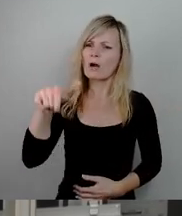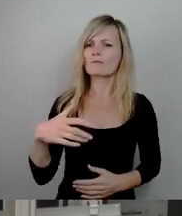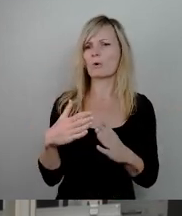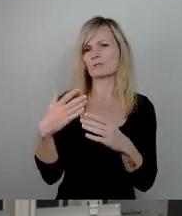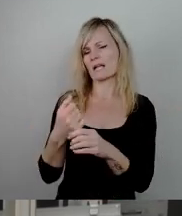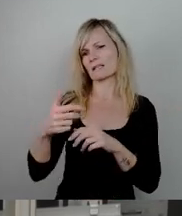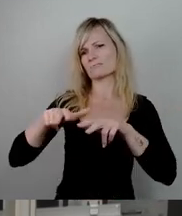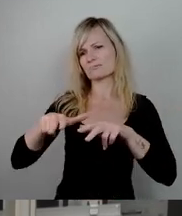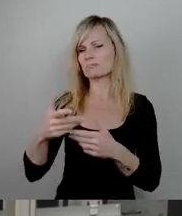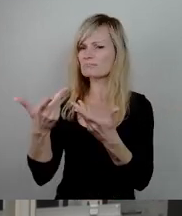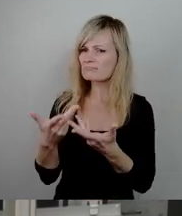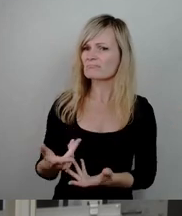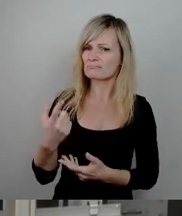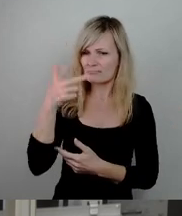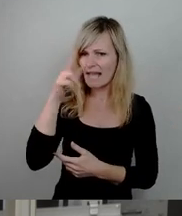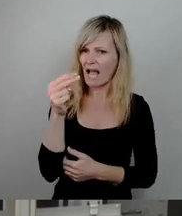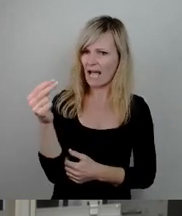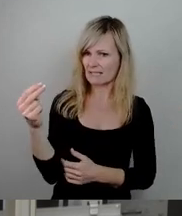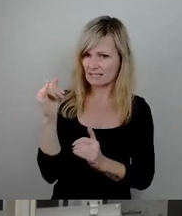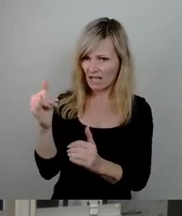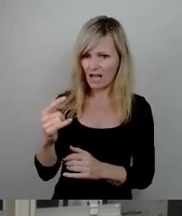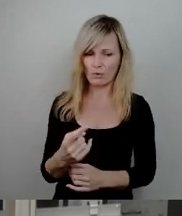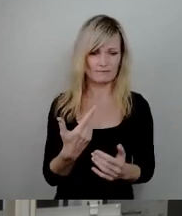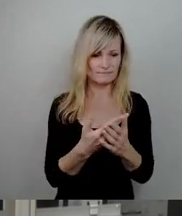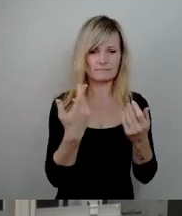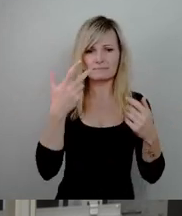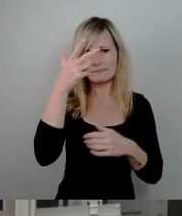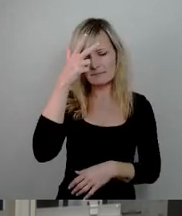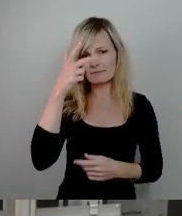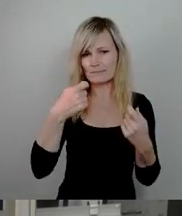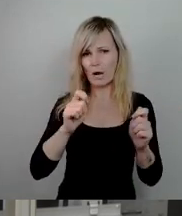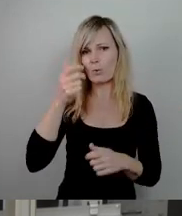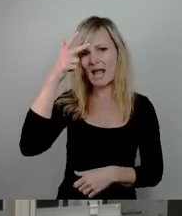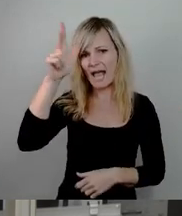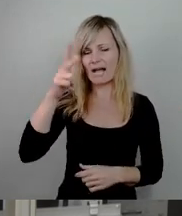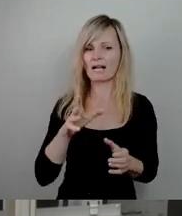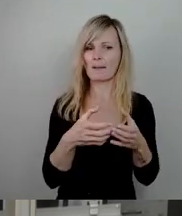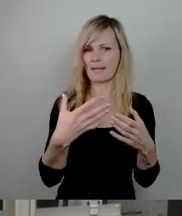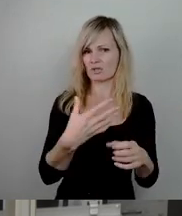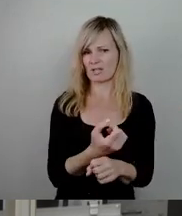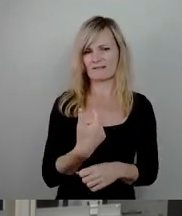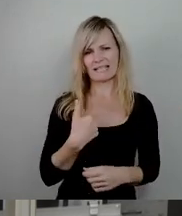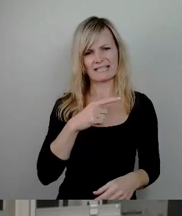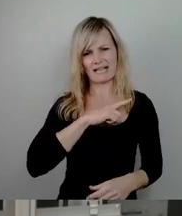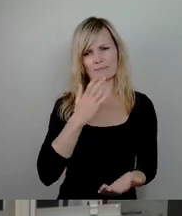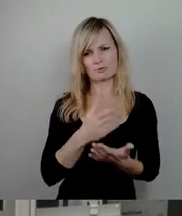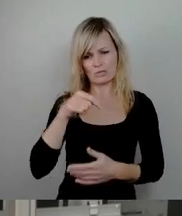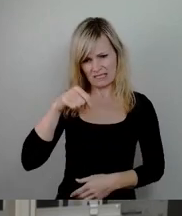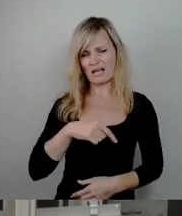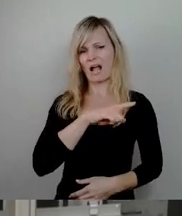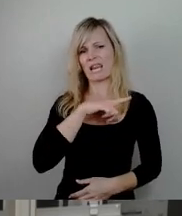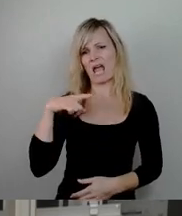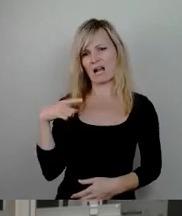Hans vor diesem Thema, auch die Bauherrengemeinschaften. Ich bin schon lange genug hier in diesem Rat. Auch das ist für mich nur eine Blase,